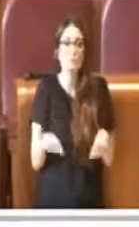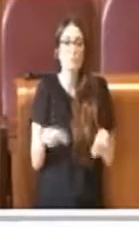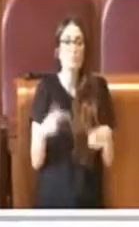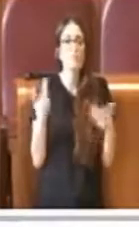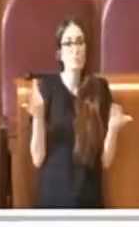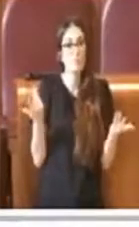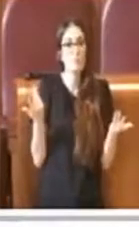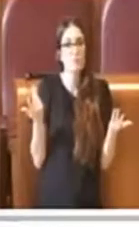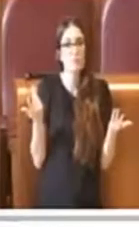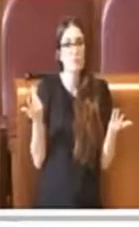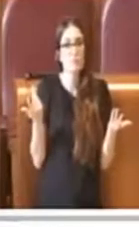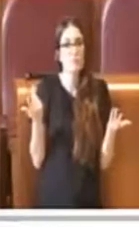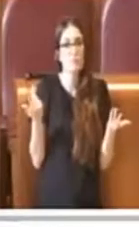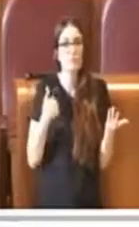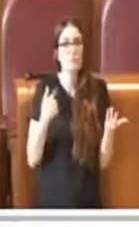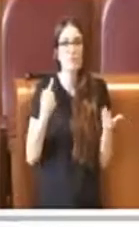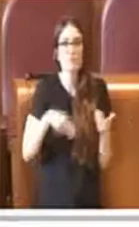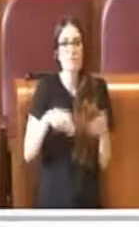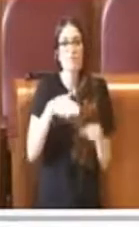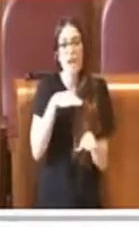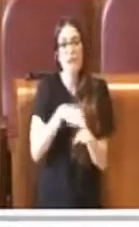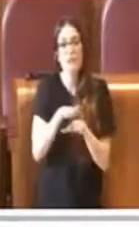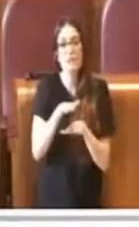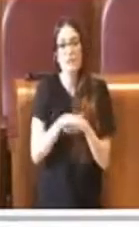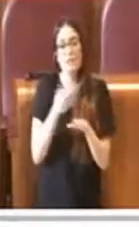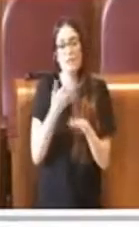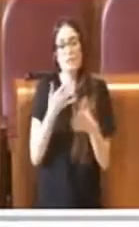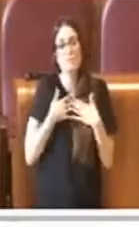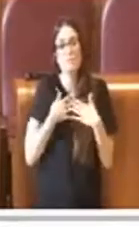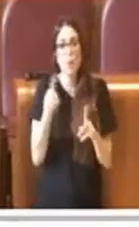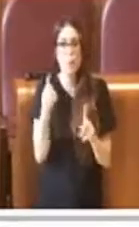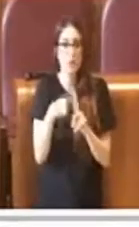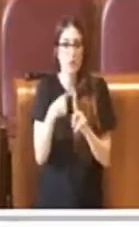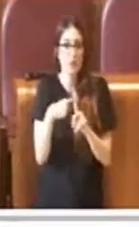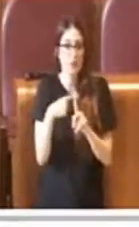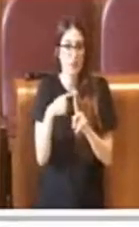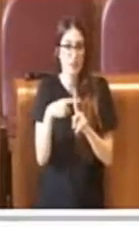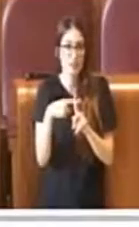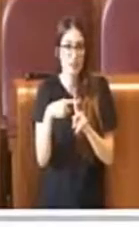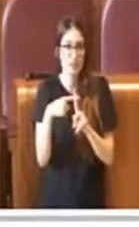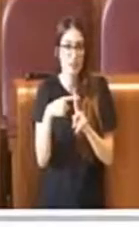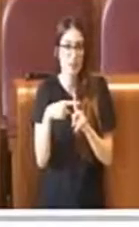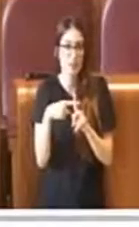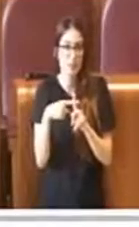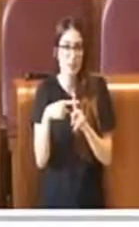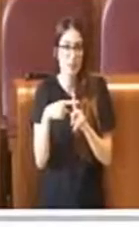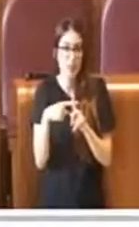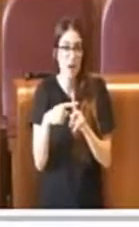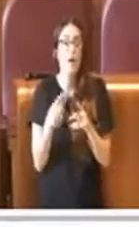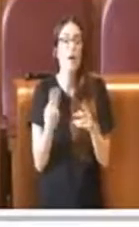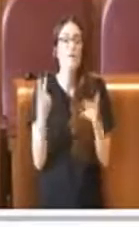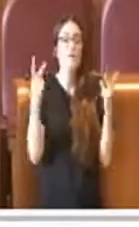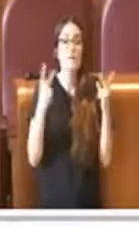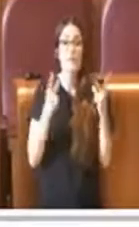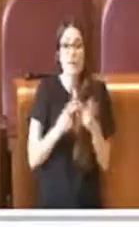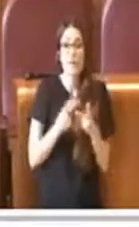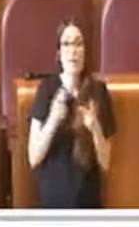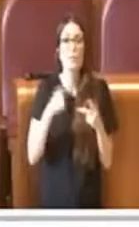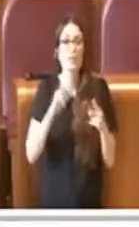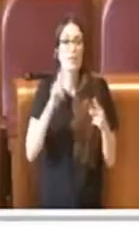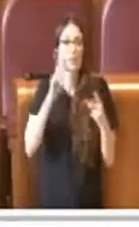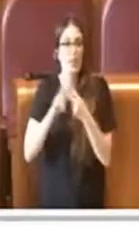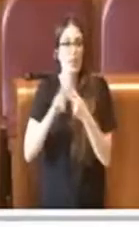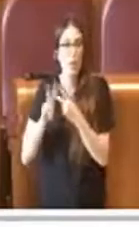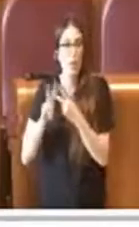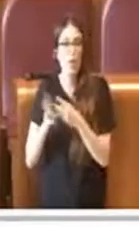questa esperienza è stata positiva, dicevo, in quanto soprattutto negli incontri che hanno coinvolto